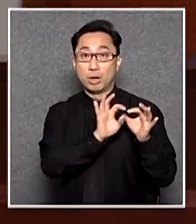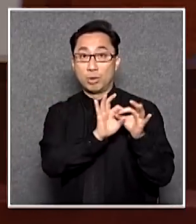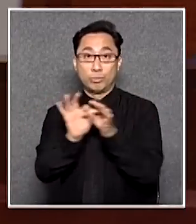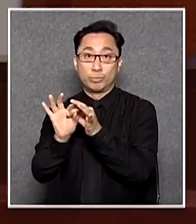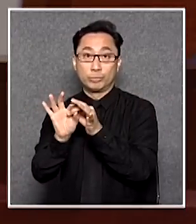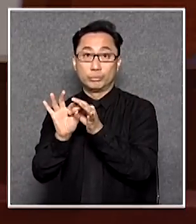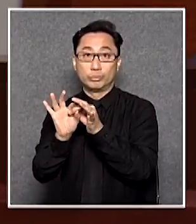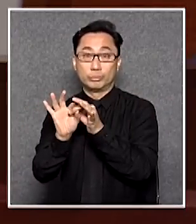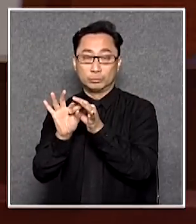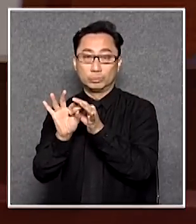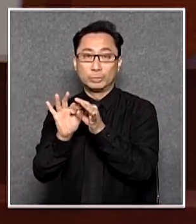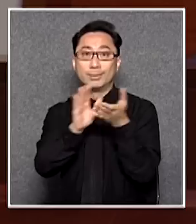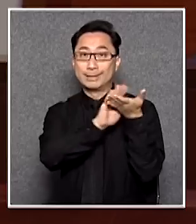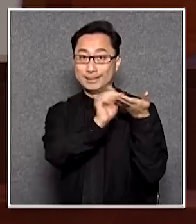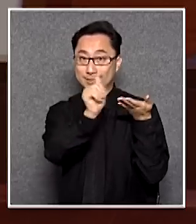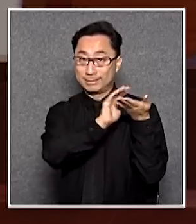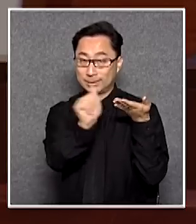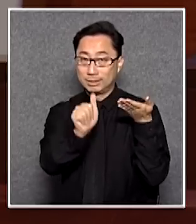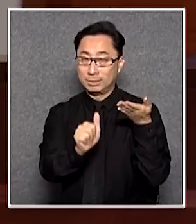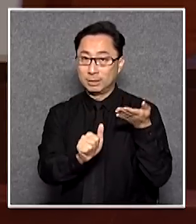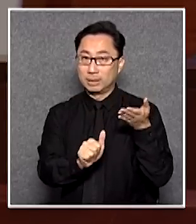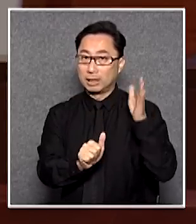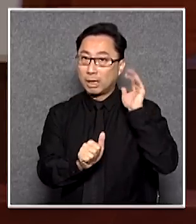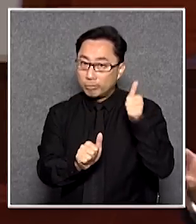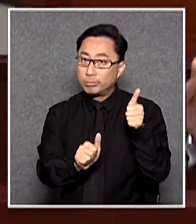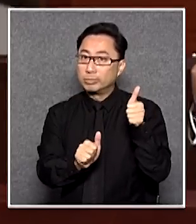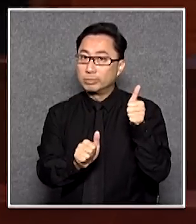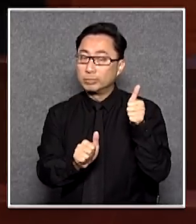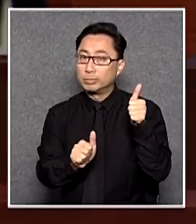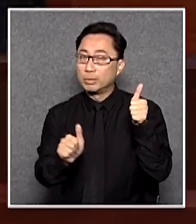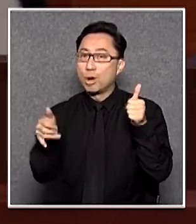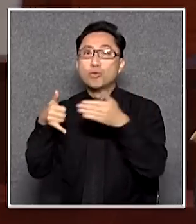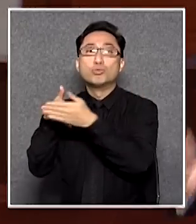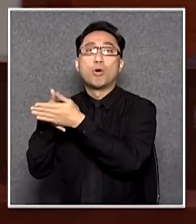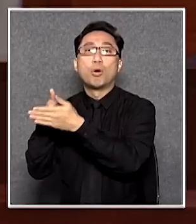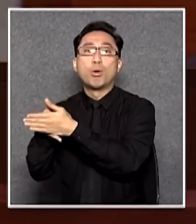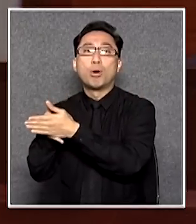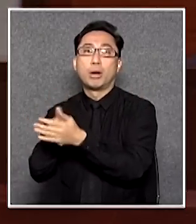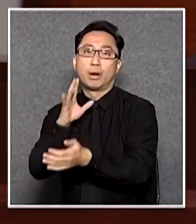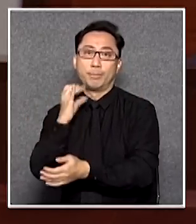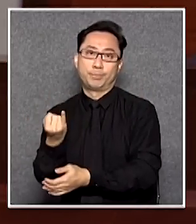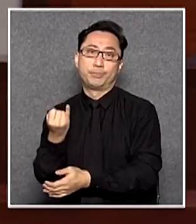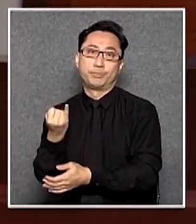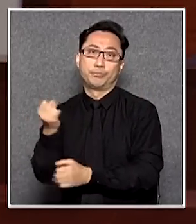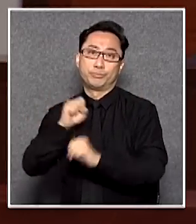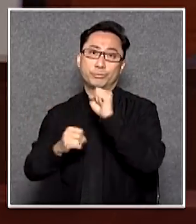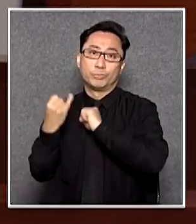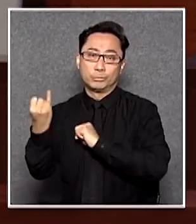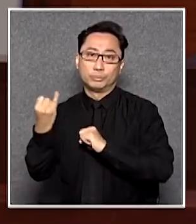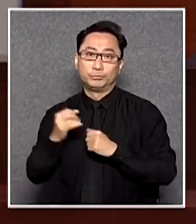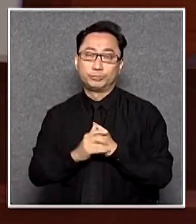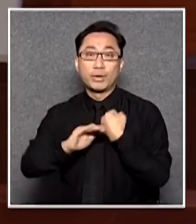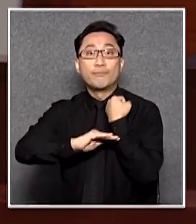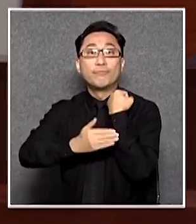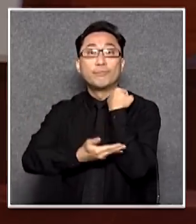而結證呢是屬於正當的行為阻礙呢屬於不正當的行為在法例